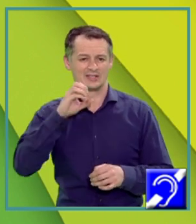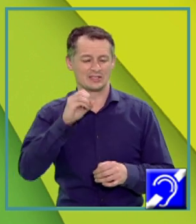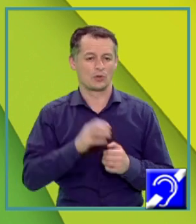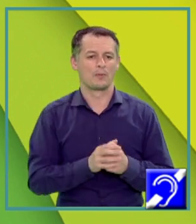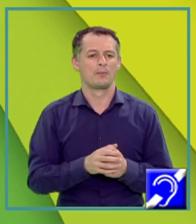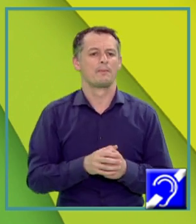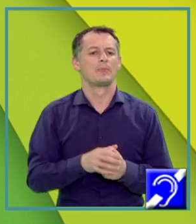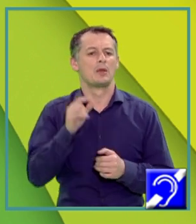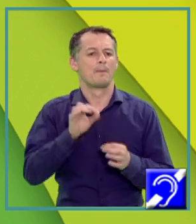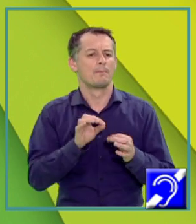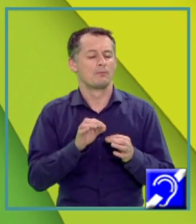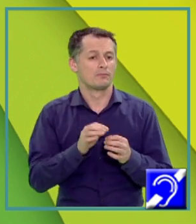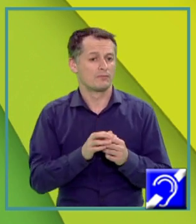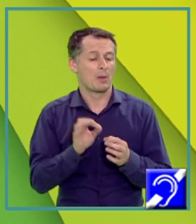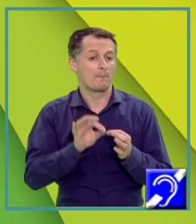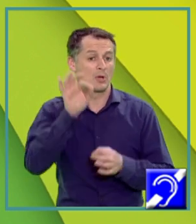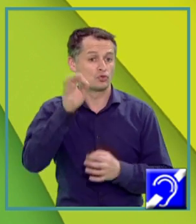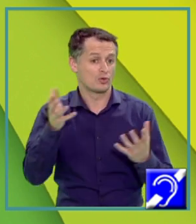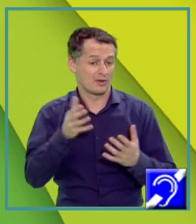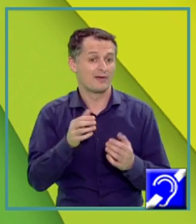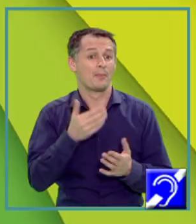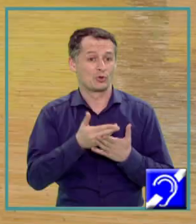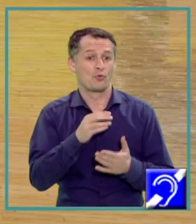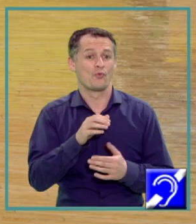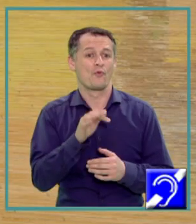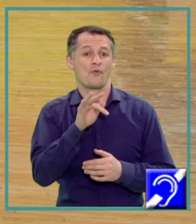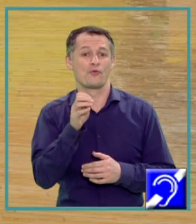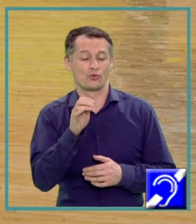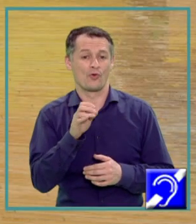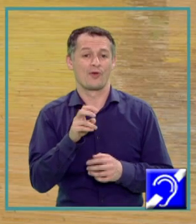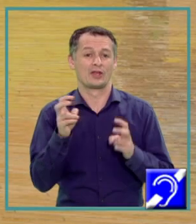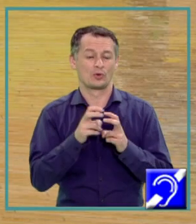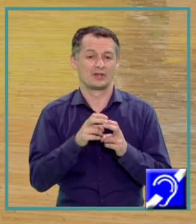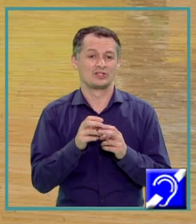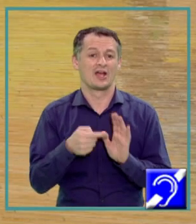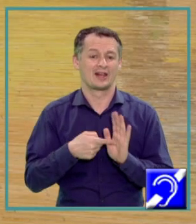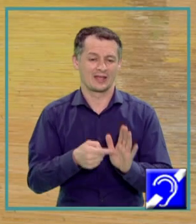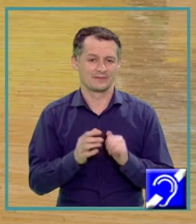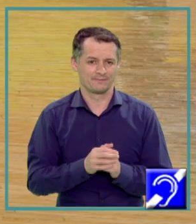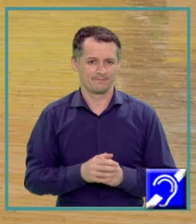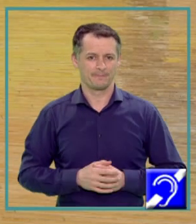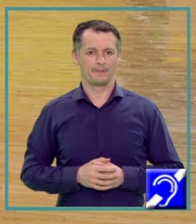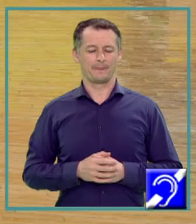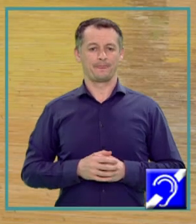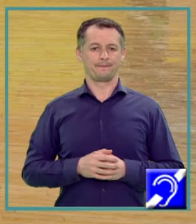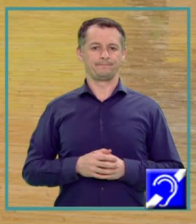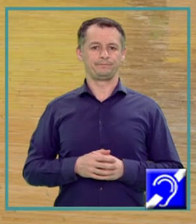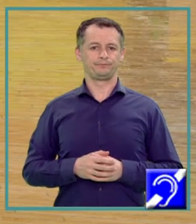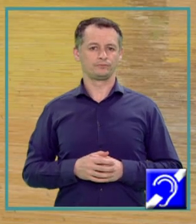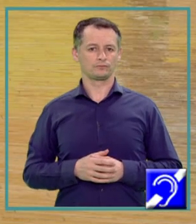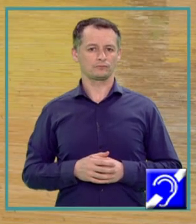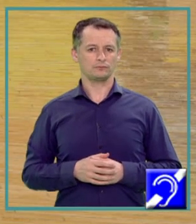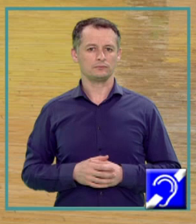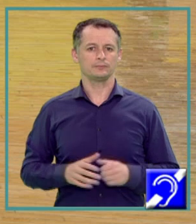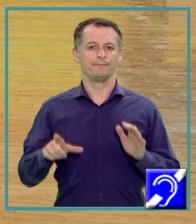cinetice maxime a fotoelectronilor emisi. Legile efectului fotoelectric extern. Legea I,